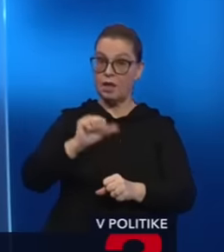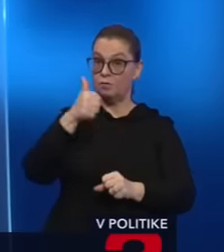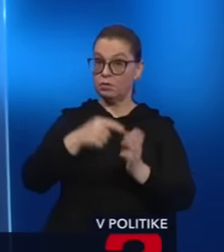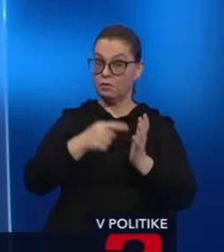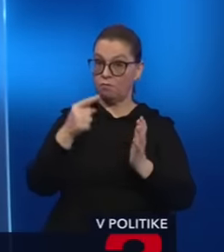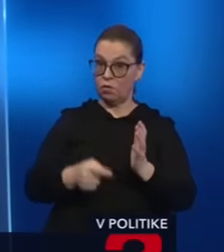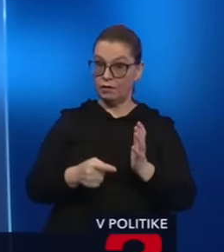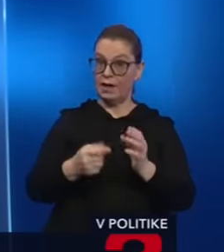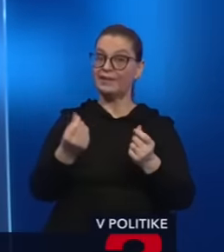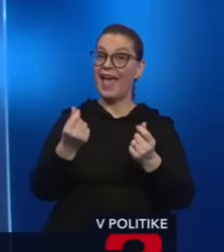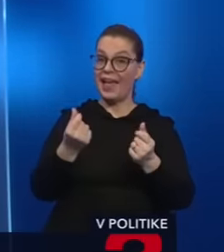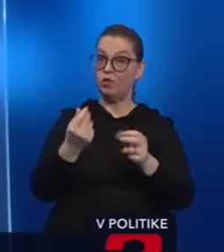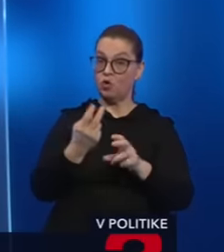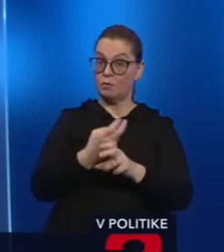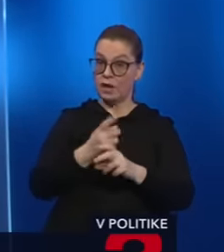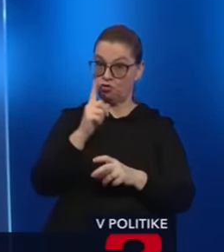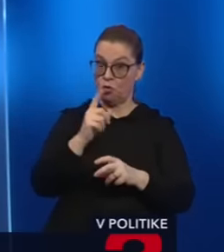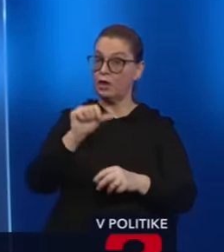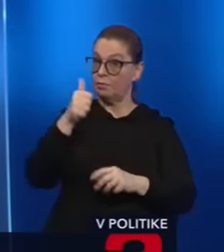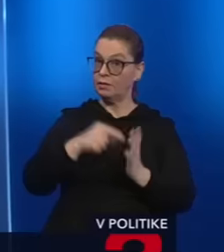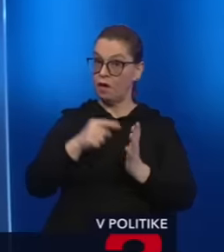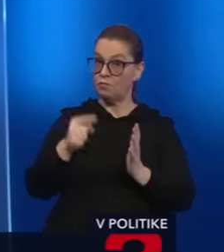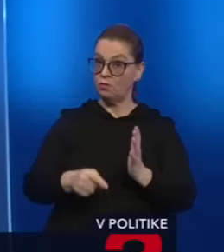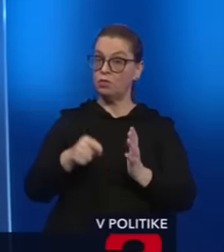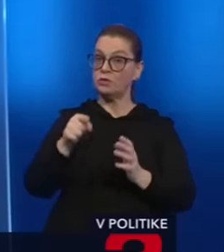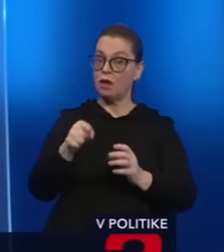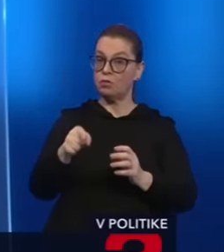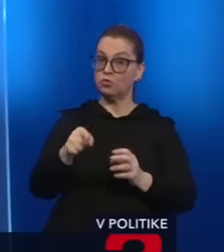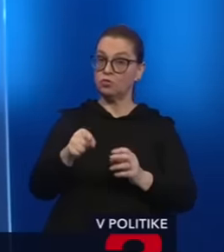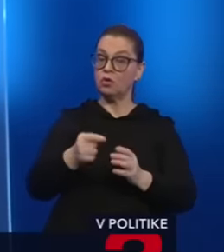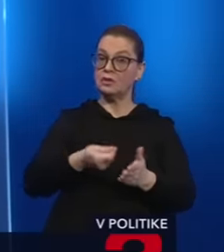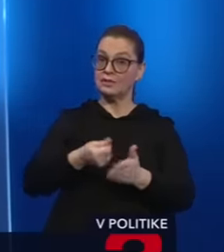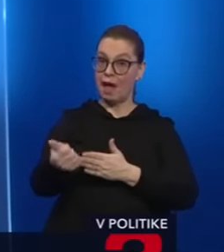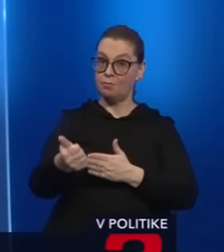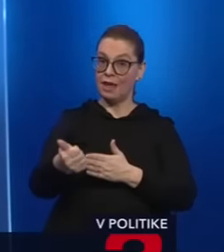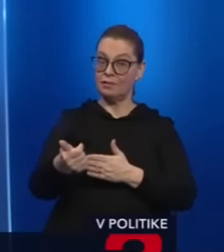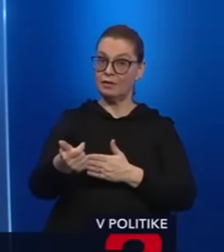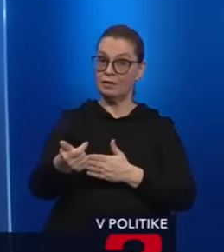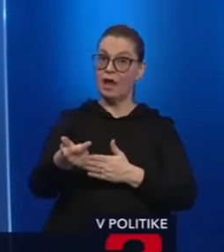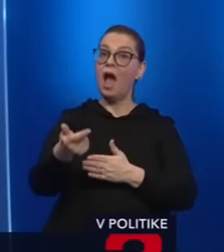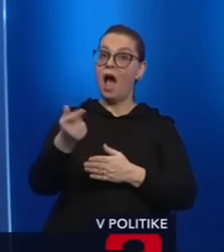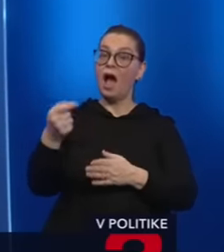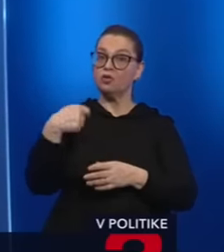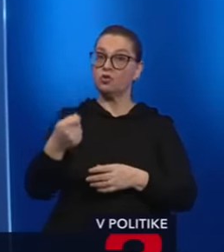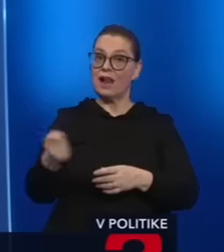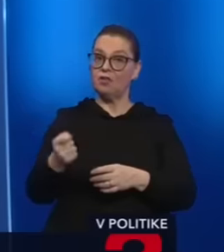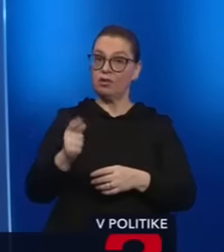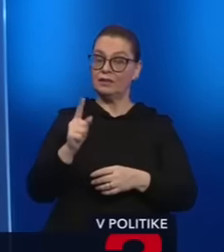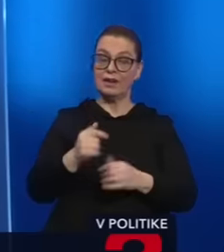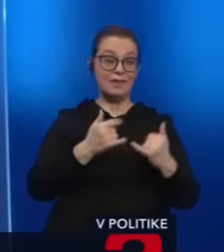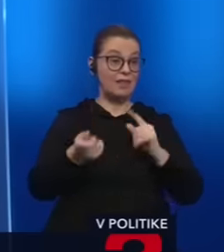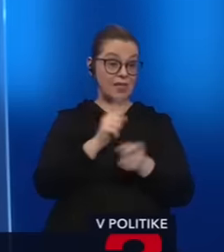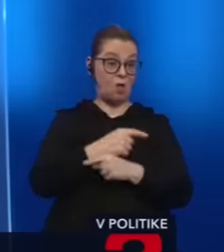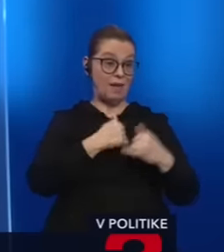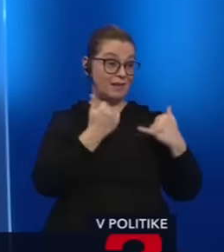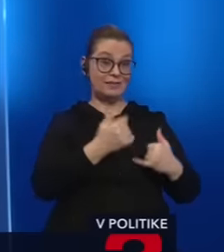povinnosť a ekonomickú škodu, tak prvá povinnosť je, aby tú škodu zaplatil a odčinil. Tento trestný zákon, ktorý platí dnes